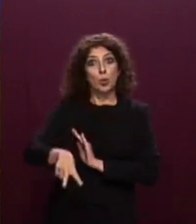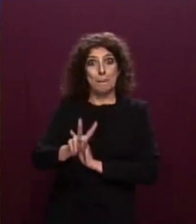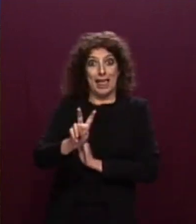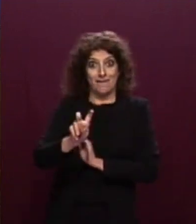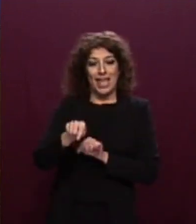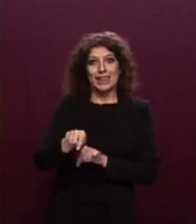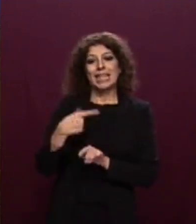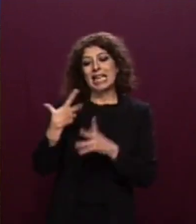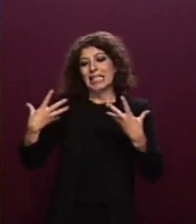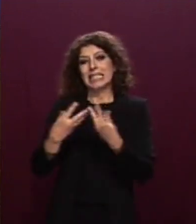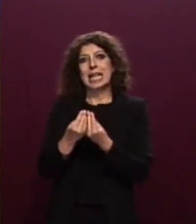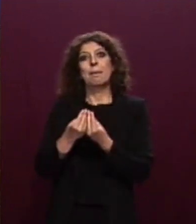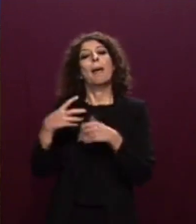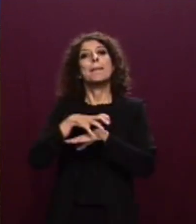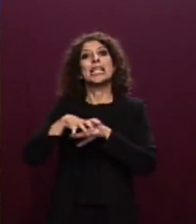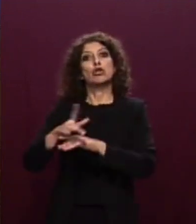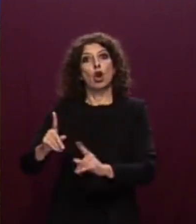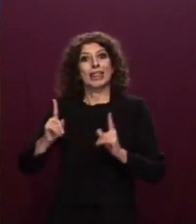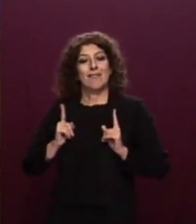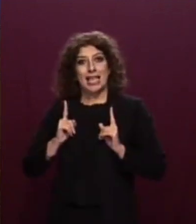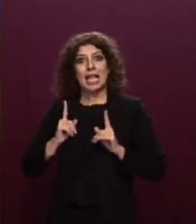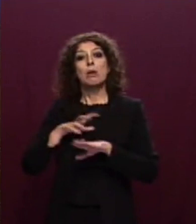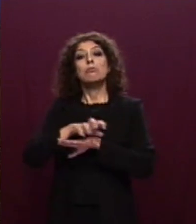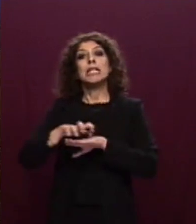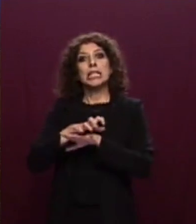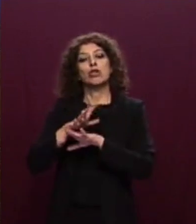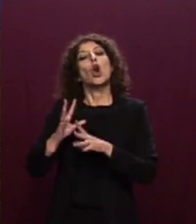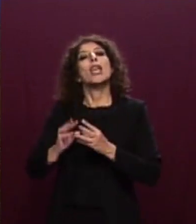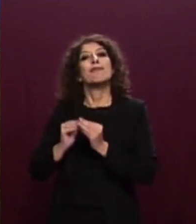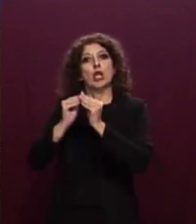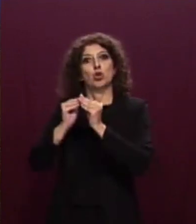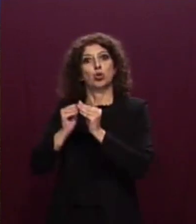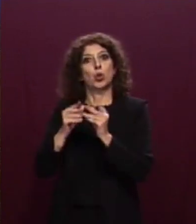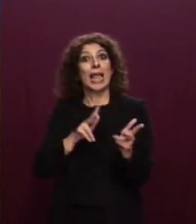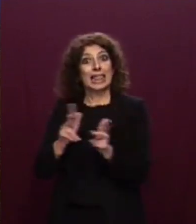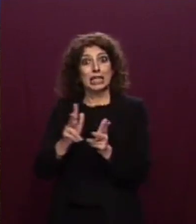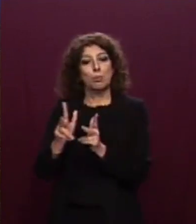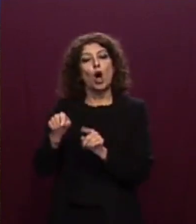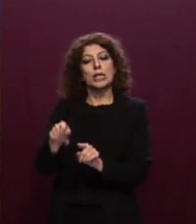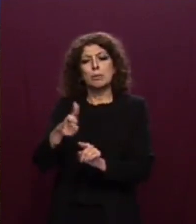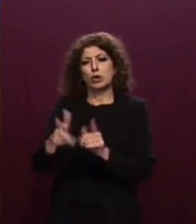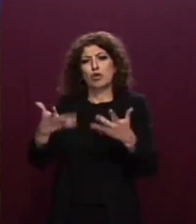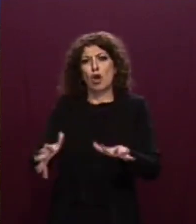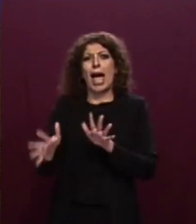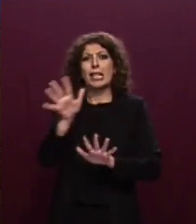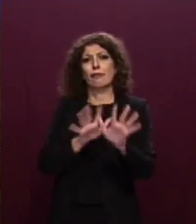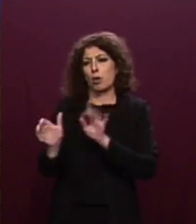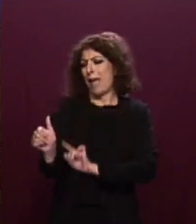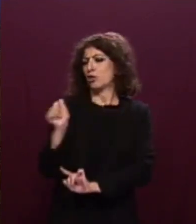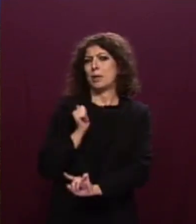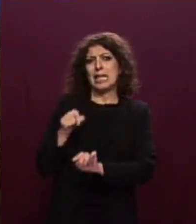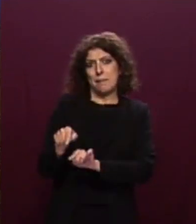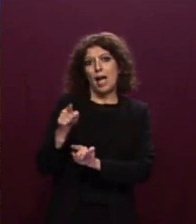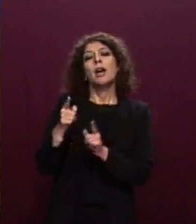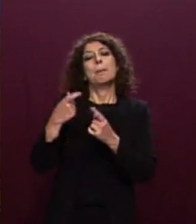concerto con il Ministro della Difesa e con il Ministro delle Infrastrutture e dei Trasporti, avendone preventivamente informato il Presidente del Consiglio